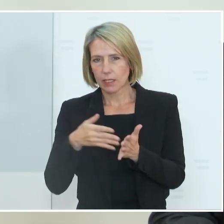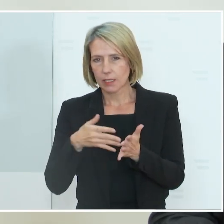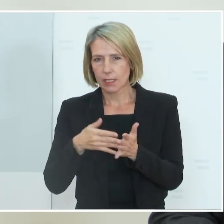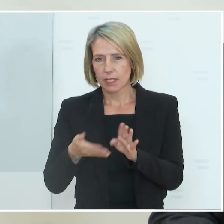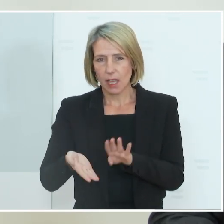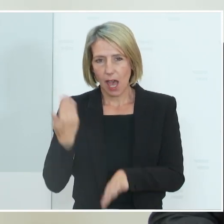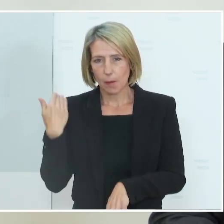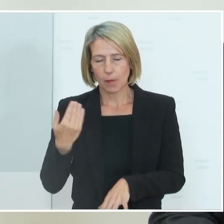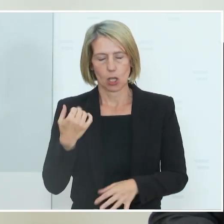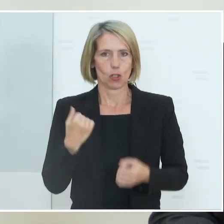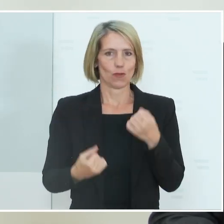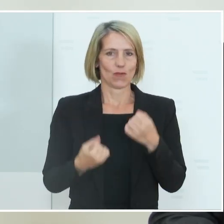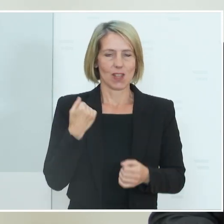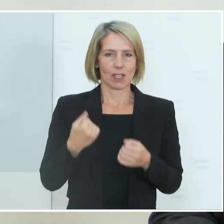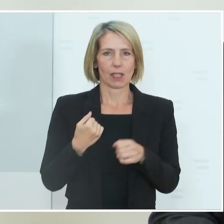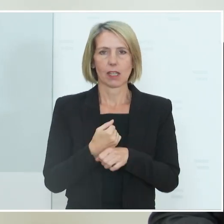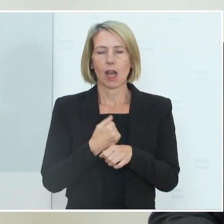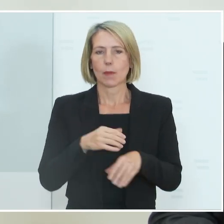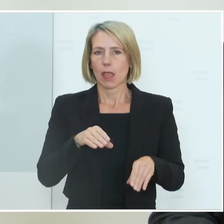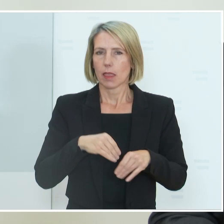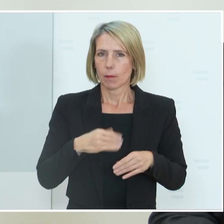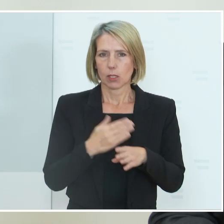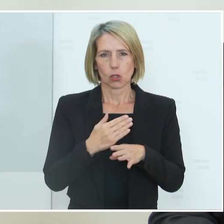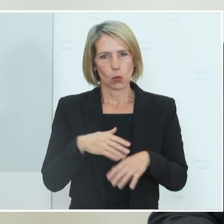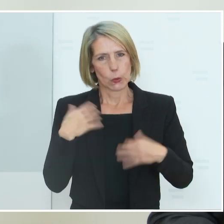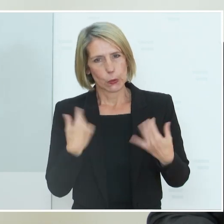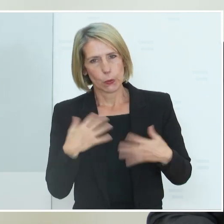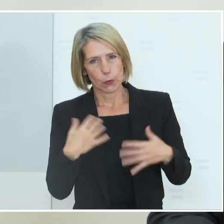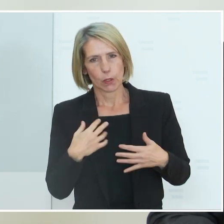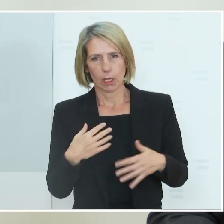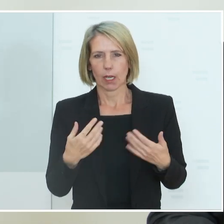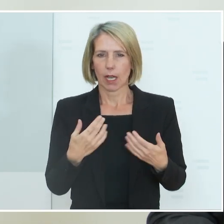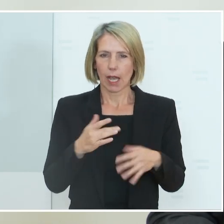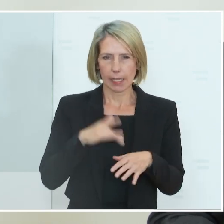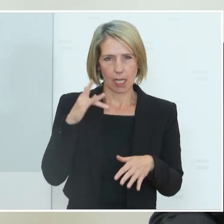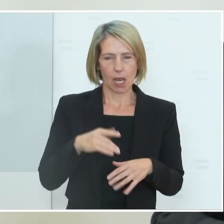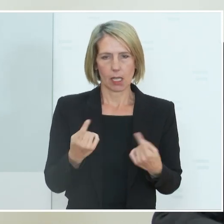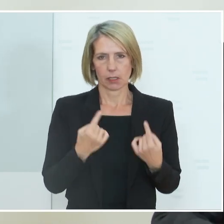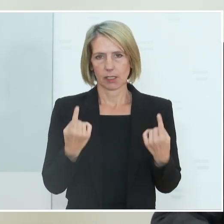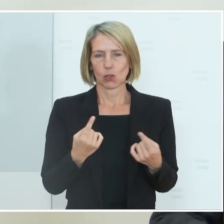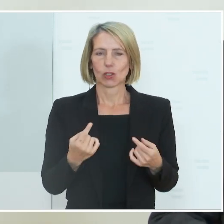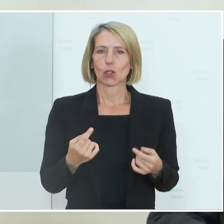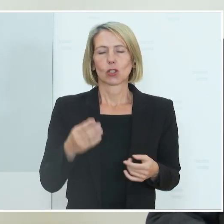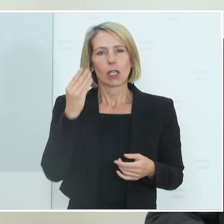schwierig, weil das würde viele Arbeitnehmer doch in Bedrängnis bringen. Das heißt, ich glaube, es ist eine gute